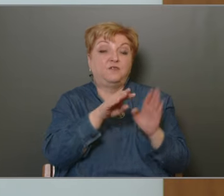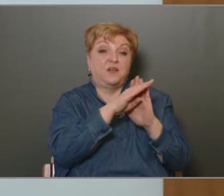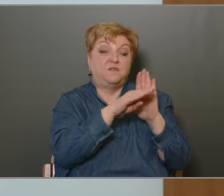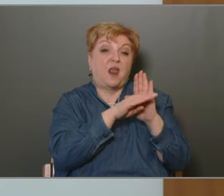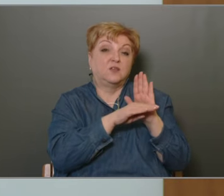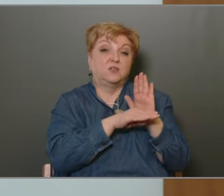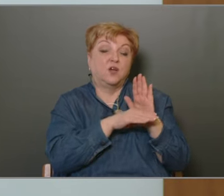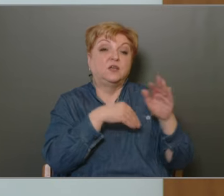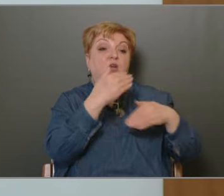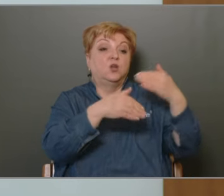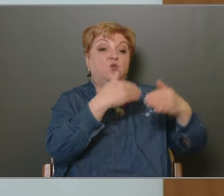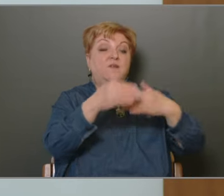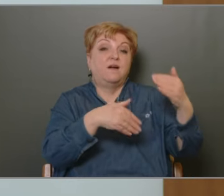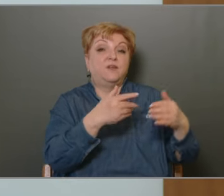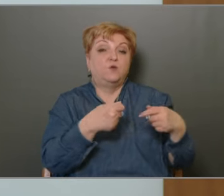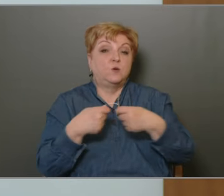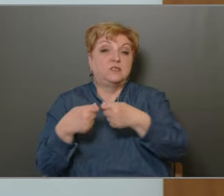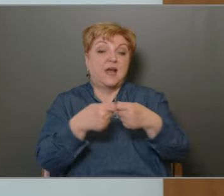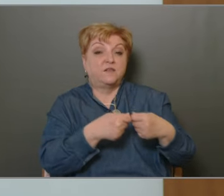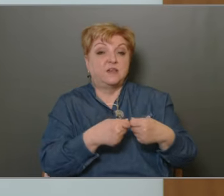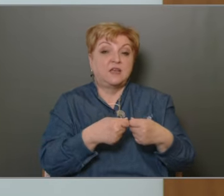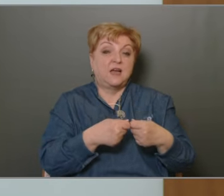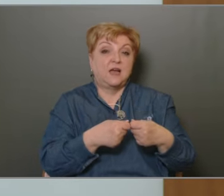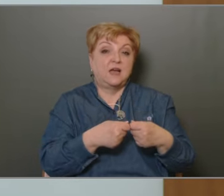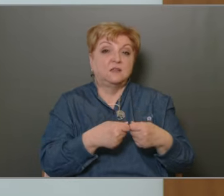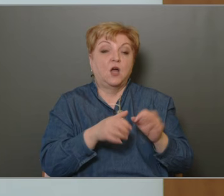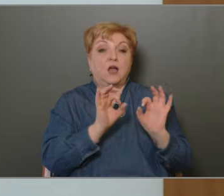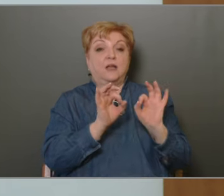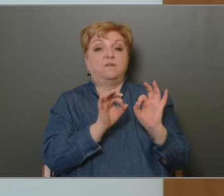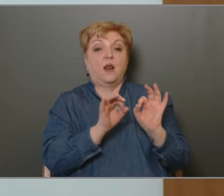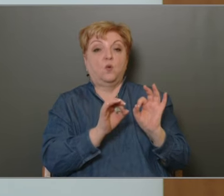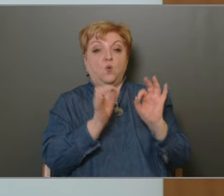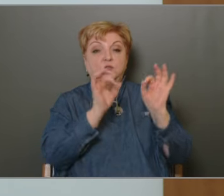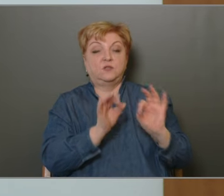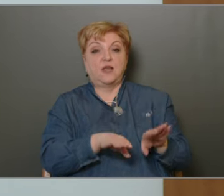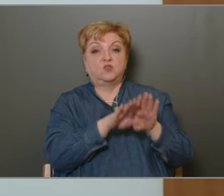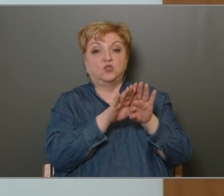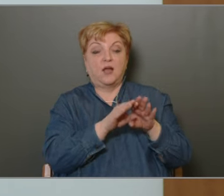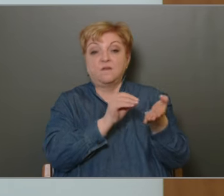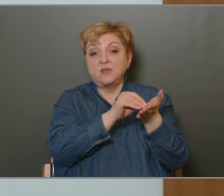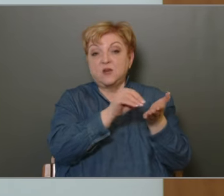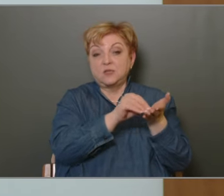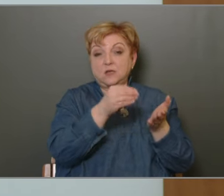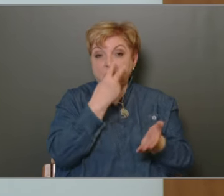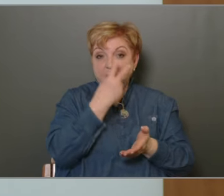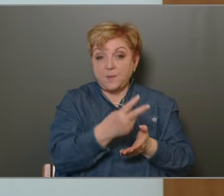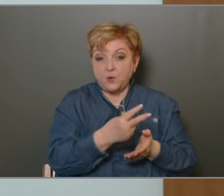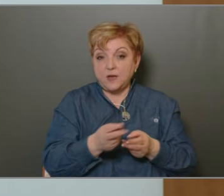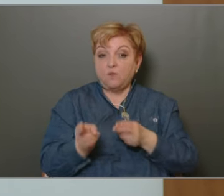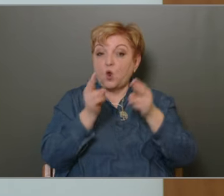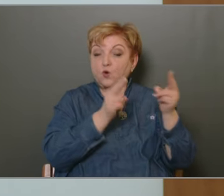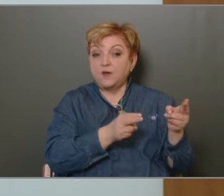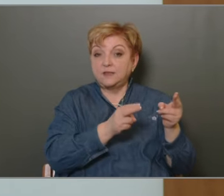feladatait továbbvivő szervezet a kiváló társaság. Finanszírozás szempontjával ott következő